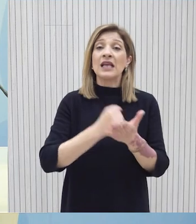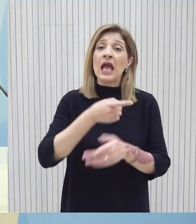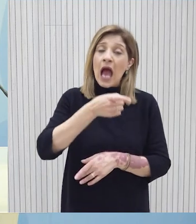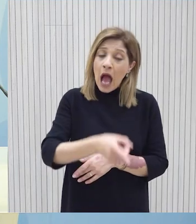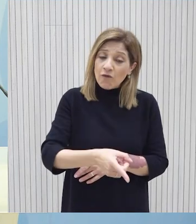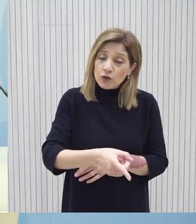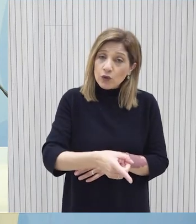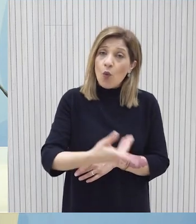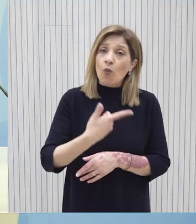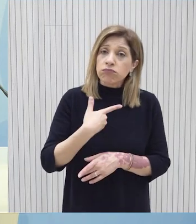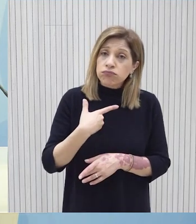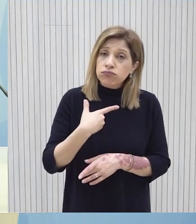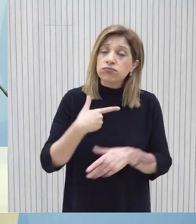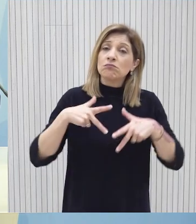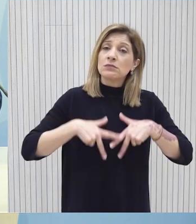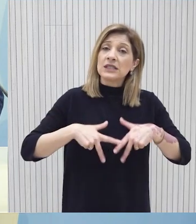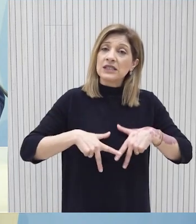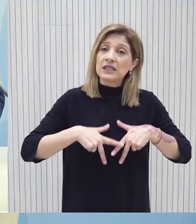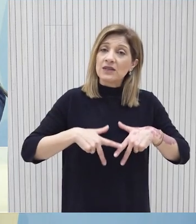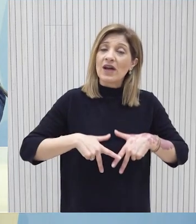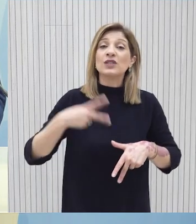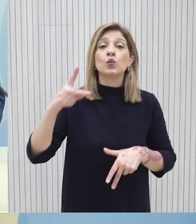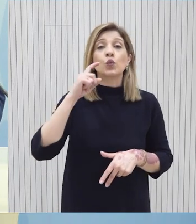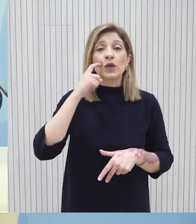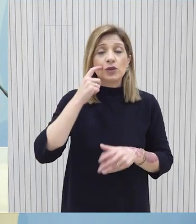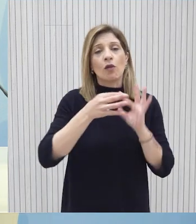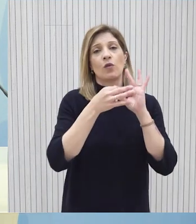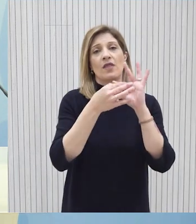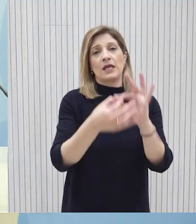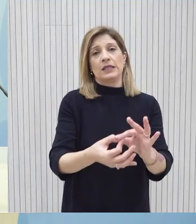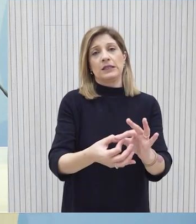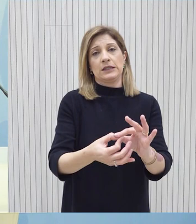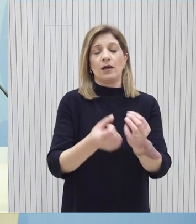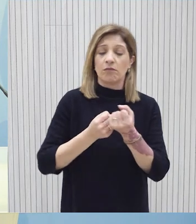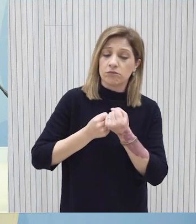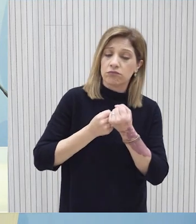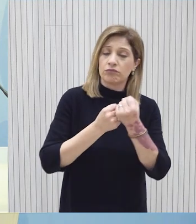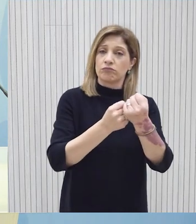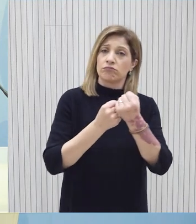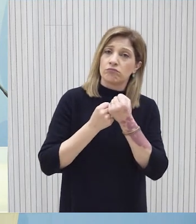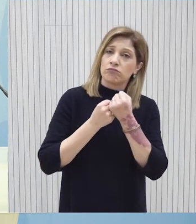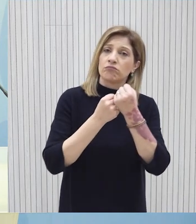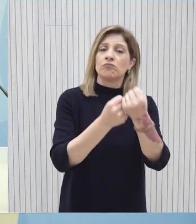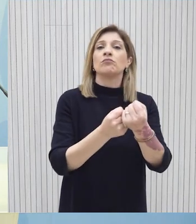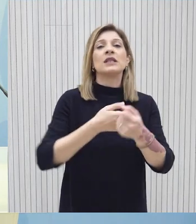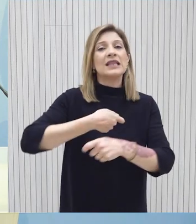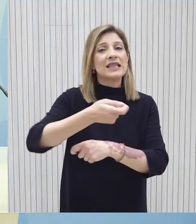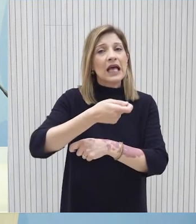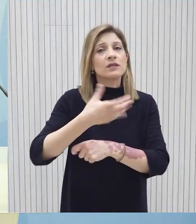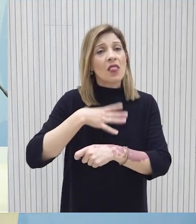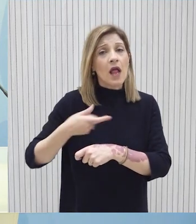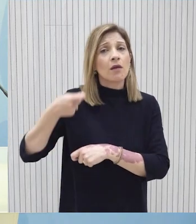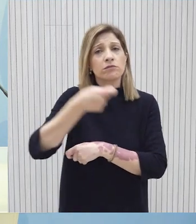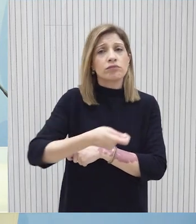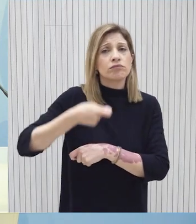αυτή την κατεύθυνση η διακυβέρνηση του Νίκου Χρυστοδούλη θα συνεχίσει να ενισχύει δηλαδή τις δαπάνες προς